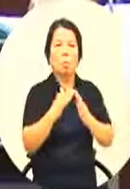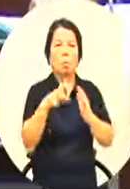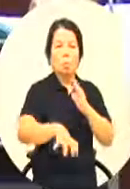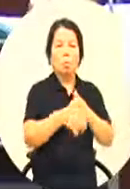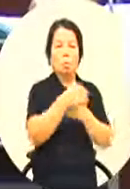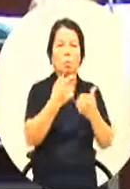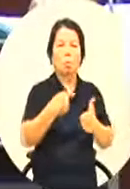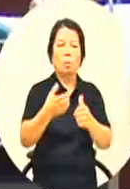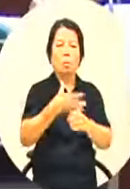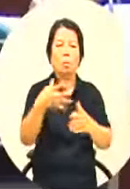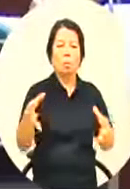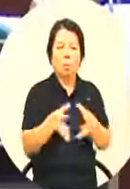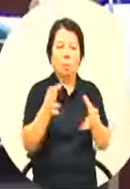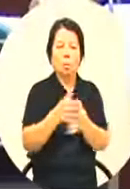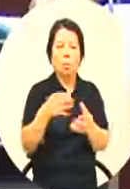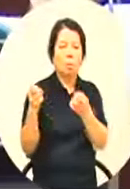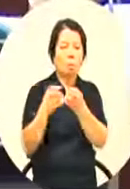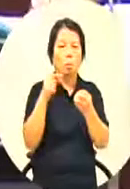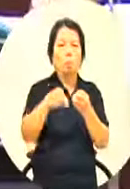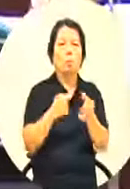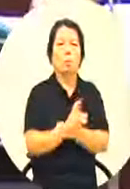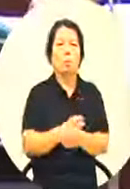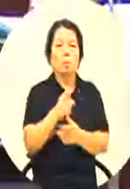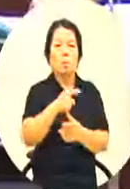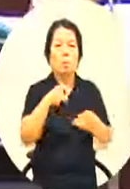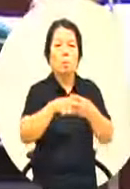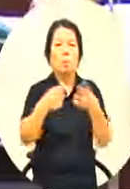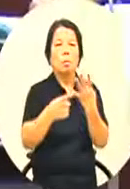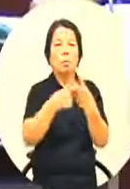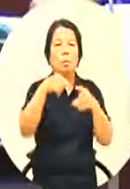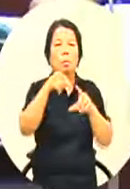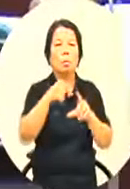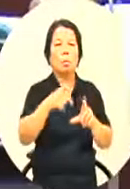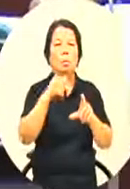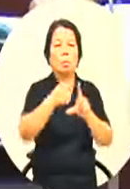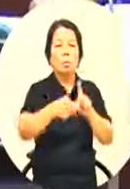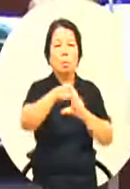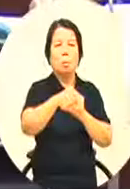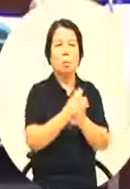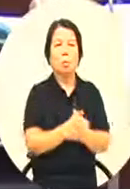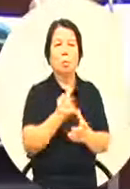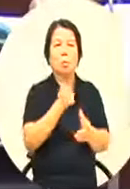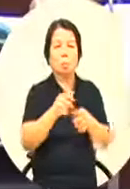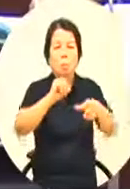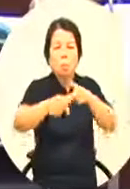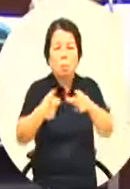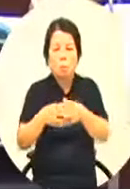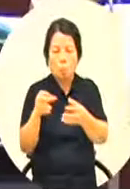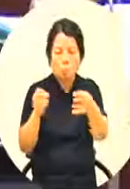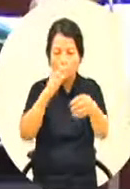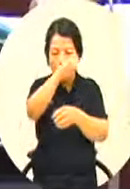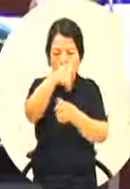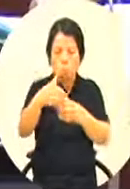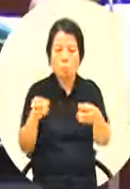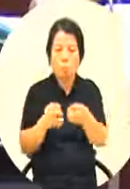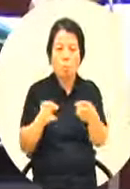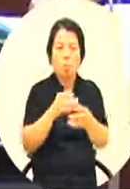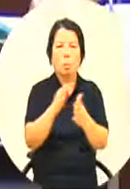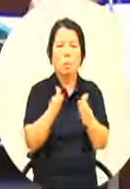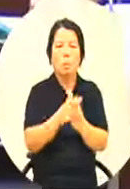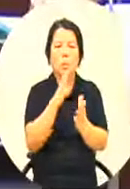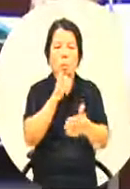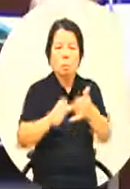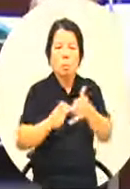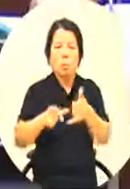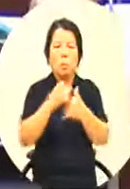局我们都可以共同来讨论这个问题再跟工业区的这些厂商来讨论提出这个有效的降低的方案让学生